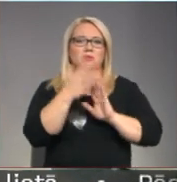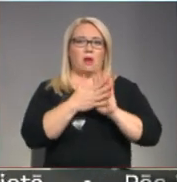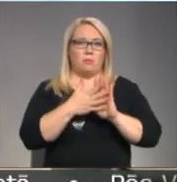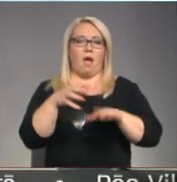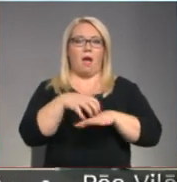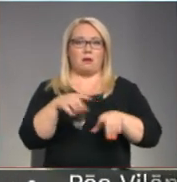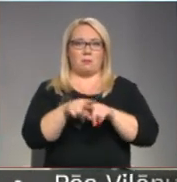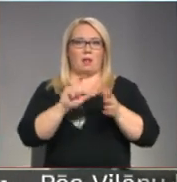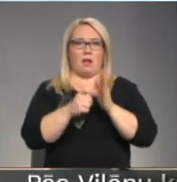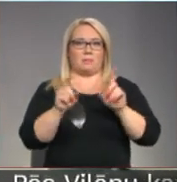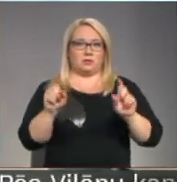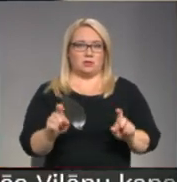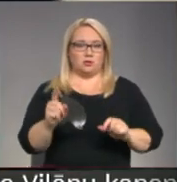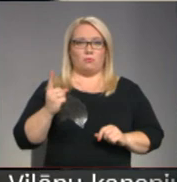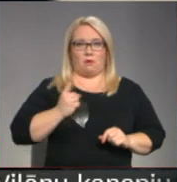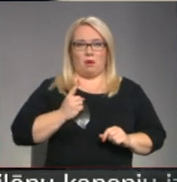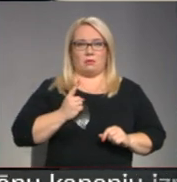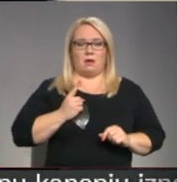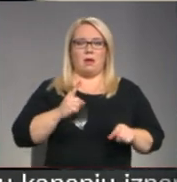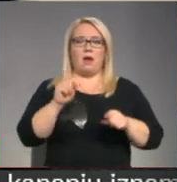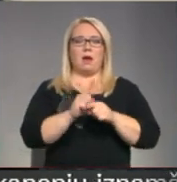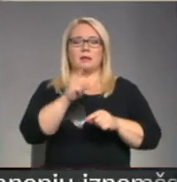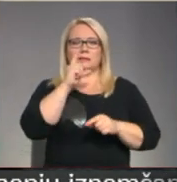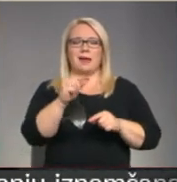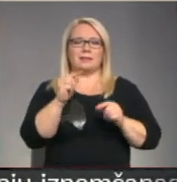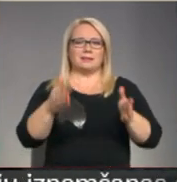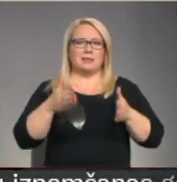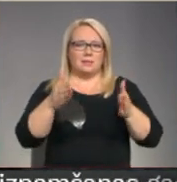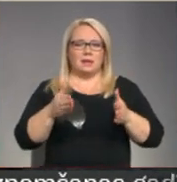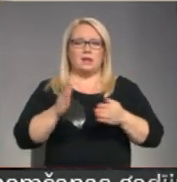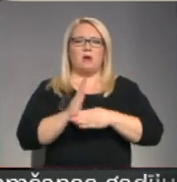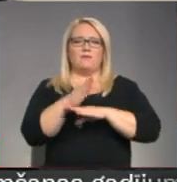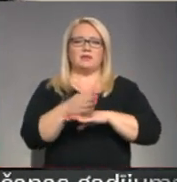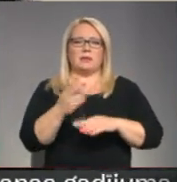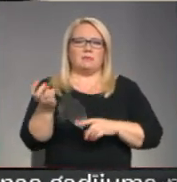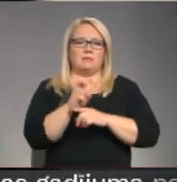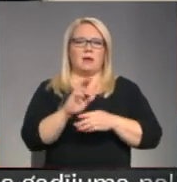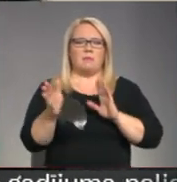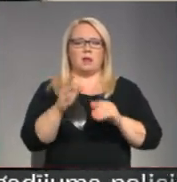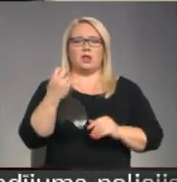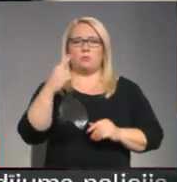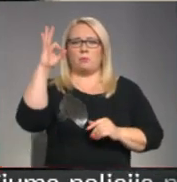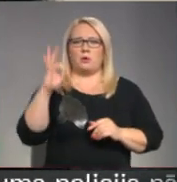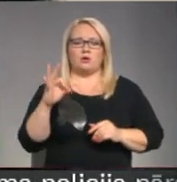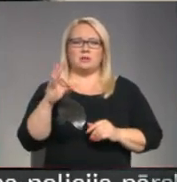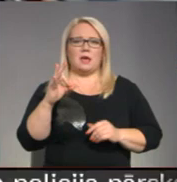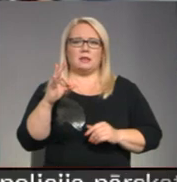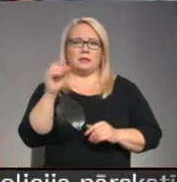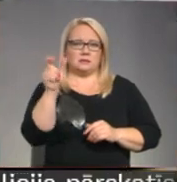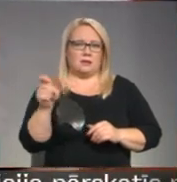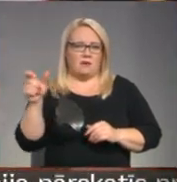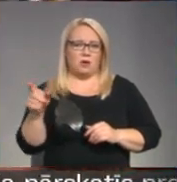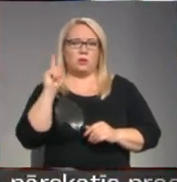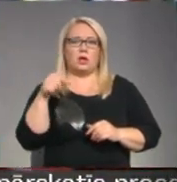jau sēž pieņemšanā un gaida šo pacientu. Arī stradiņa slimnīcā uz vizīti neatnāk ap 12% pacientu.